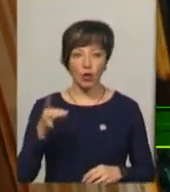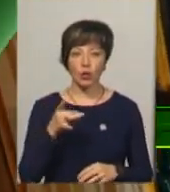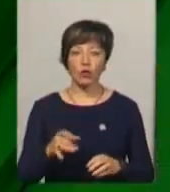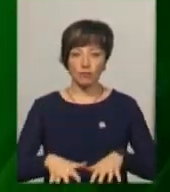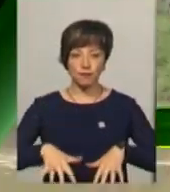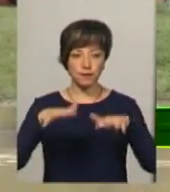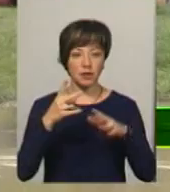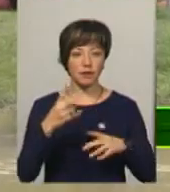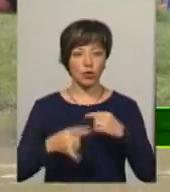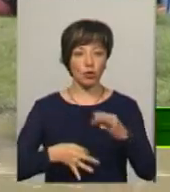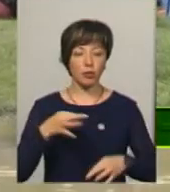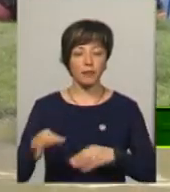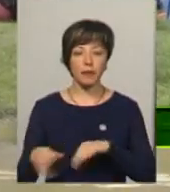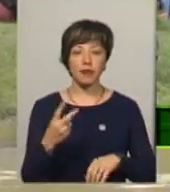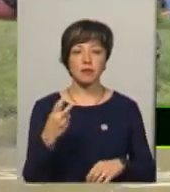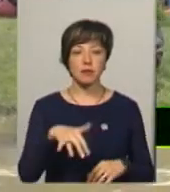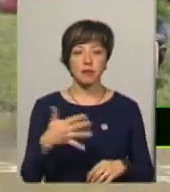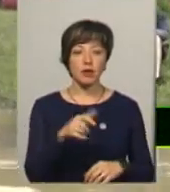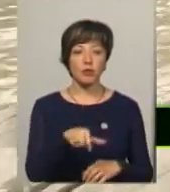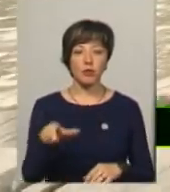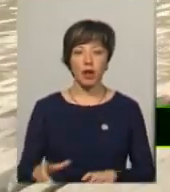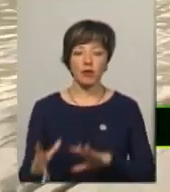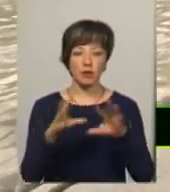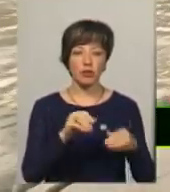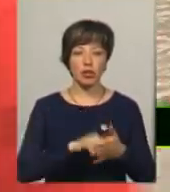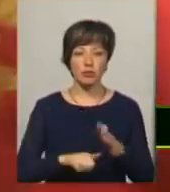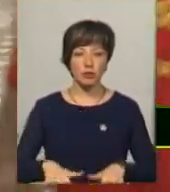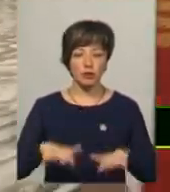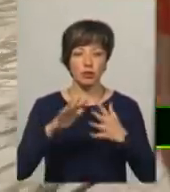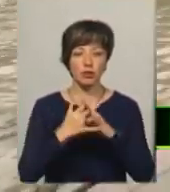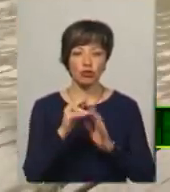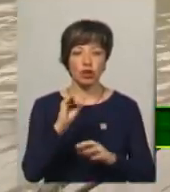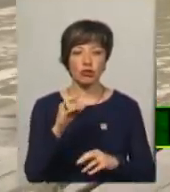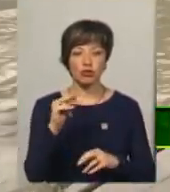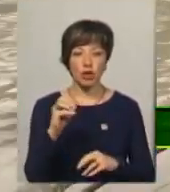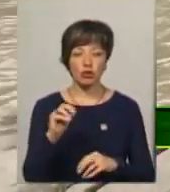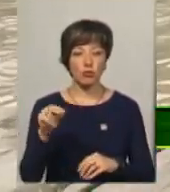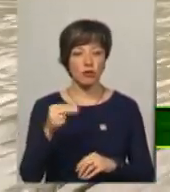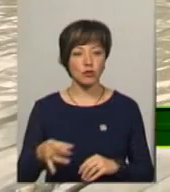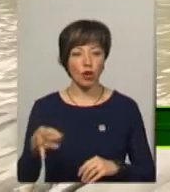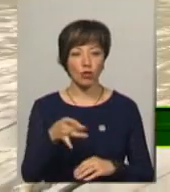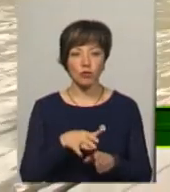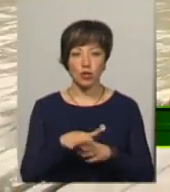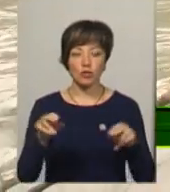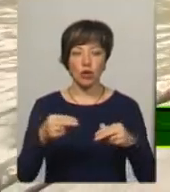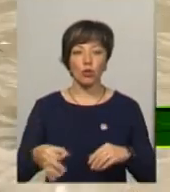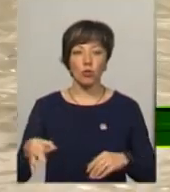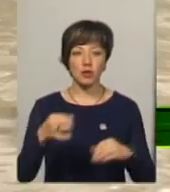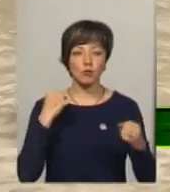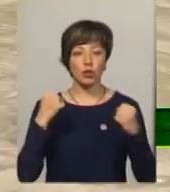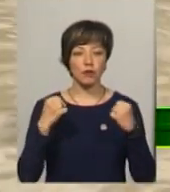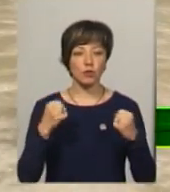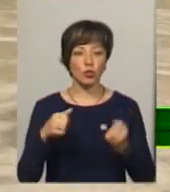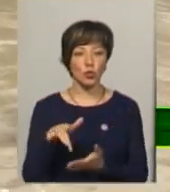доби. 255 людей евакуювали через підтоплення в селі Черчича Моровецького району, де відбувався чемпіонат області зі